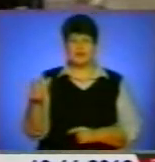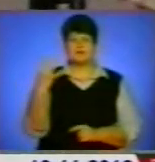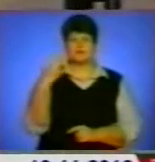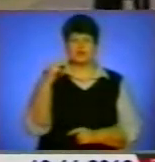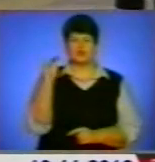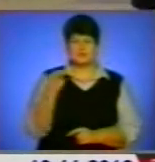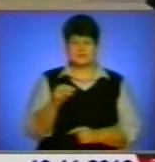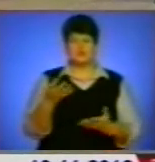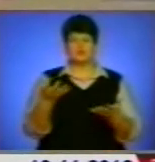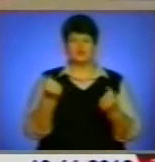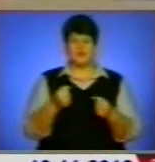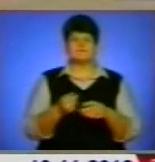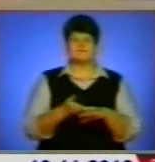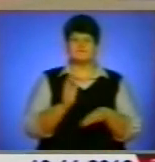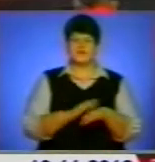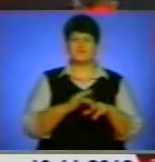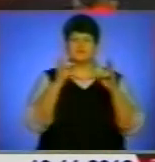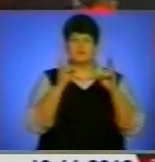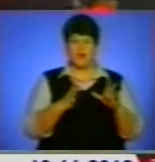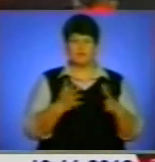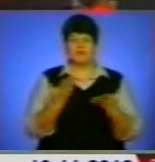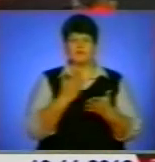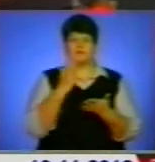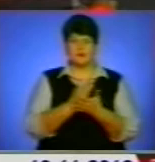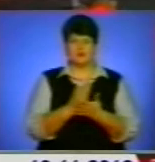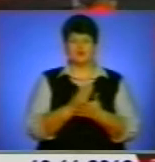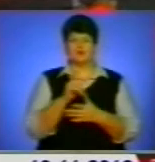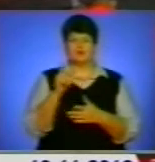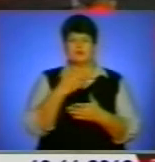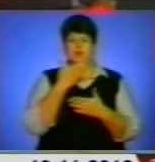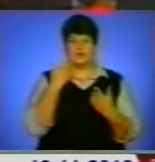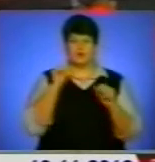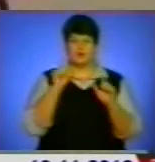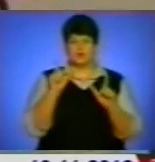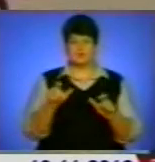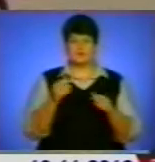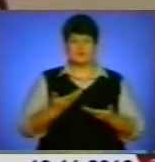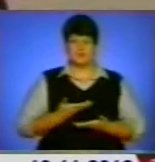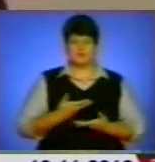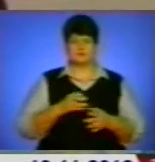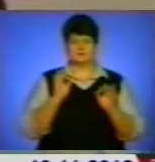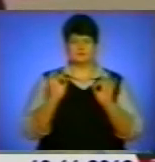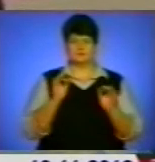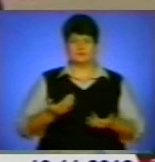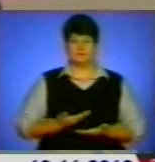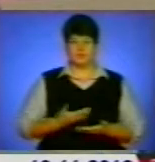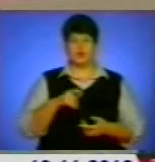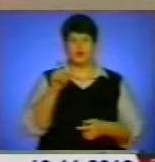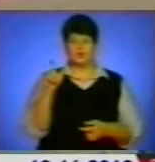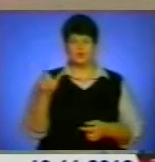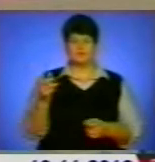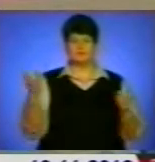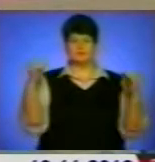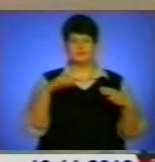не смертенні, але важкі травми, які позбавляють людину можливості жити повноцінним життям. На цьому майдані зібралися люди, яким не байдуже